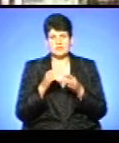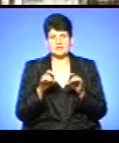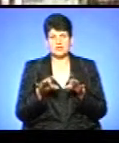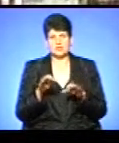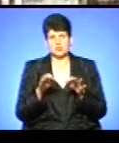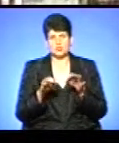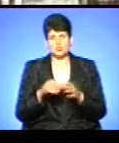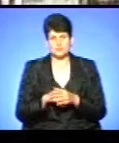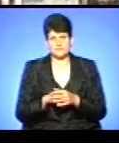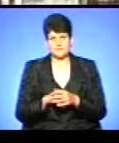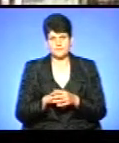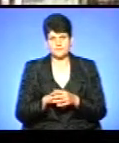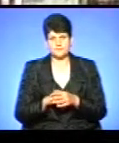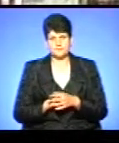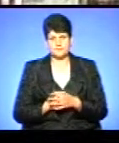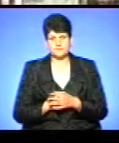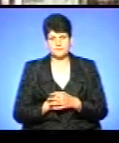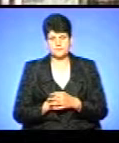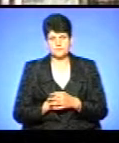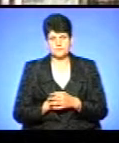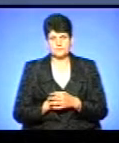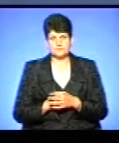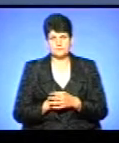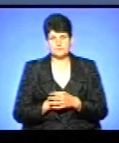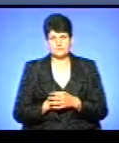суду». Марта Жорваль, Андрій Прокопів, новини.